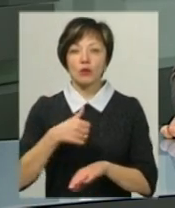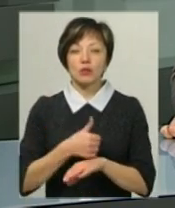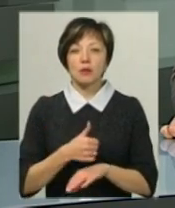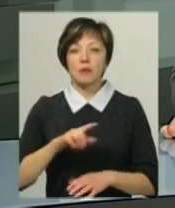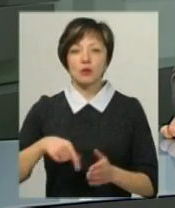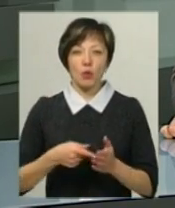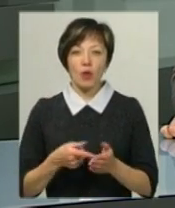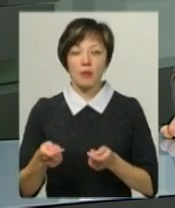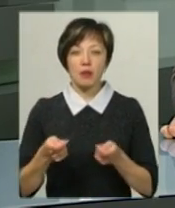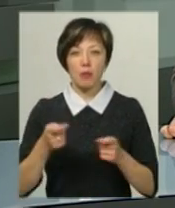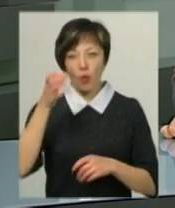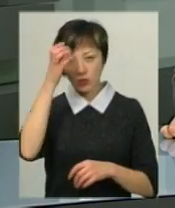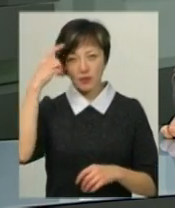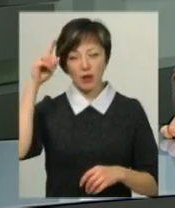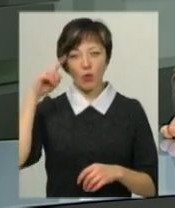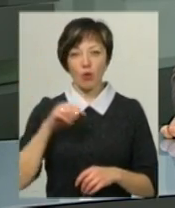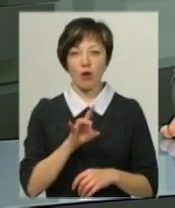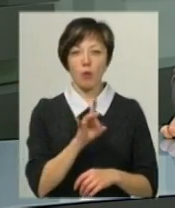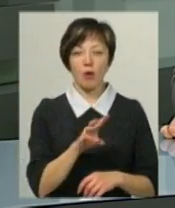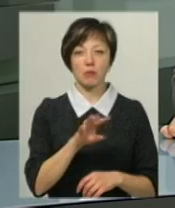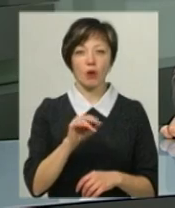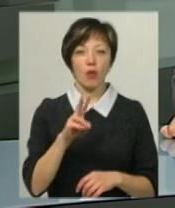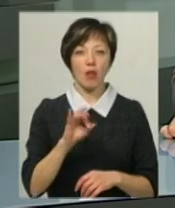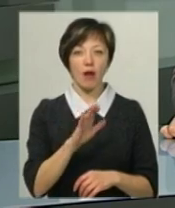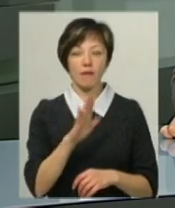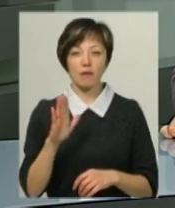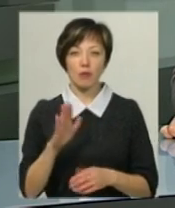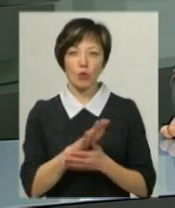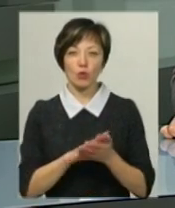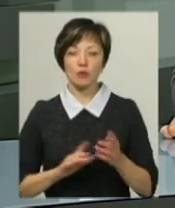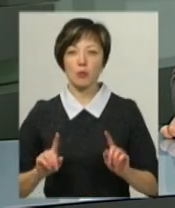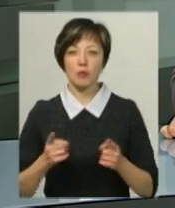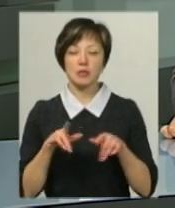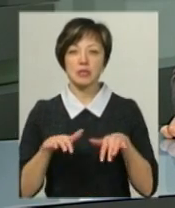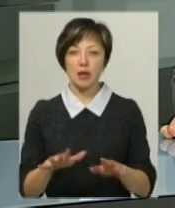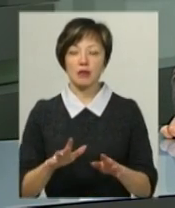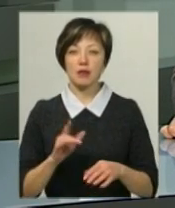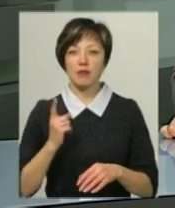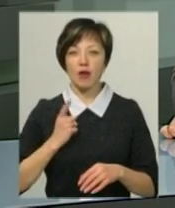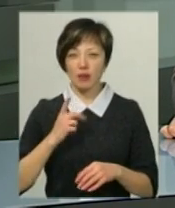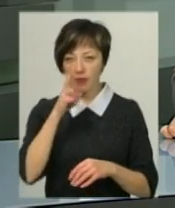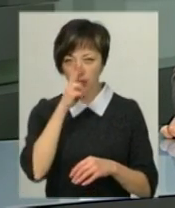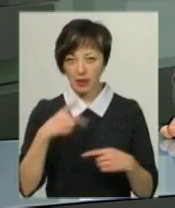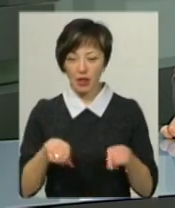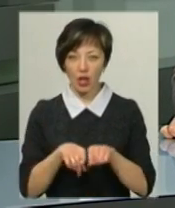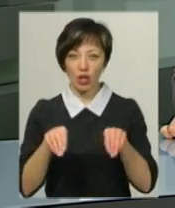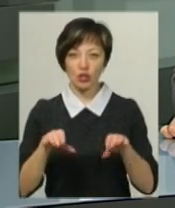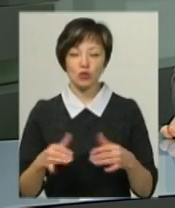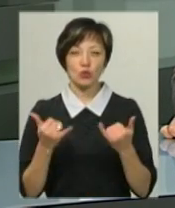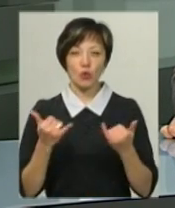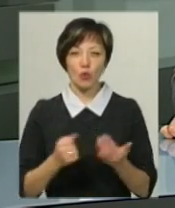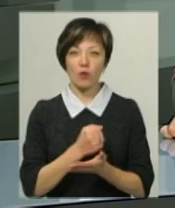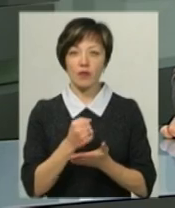міського департаменту освіти і науки Роману Миколаєву продовжили запобіжний захід тримання під вартою на два місяці. Таке рішення сьогодні